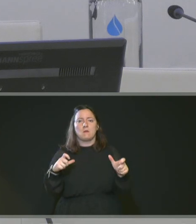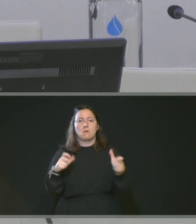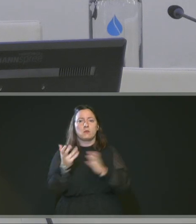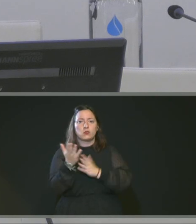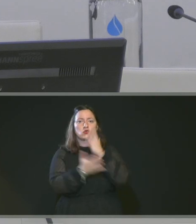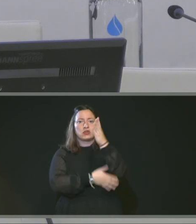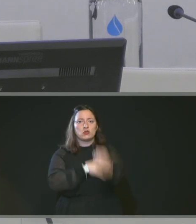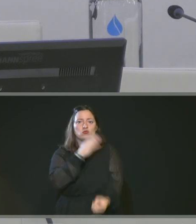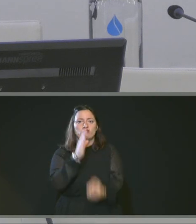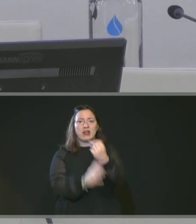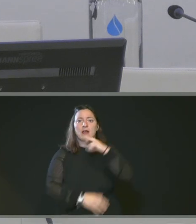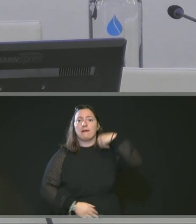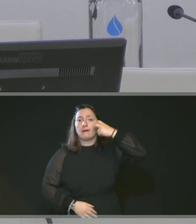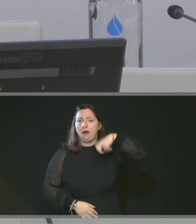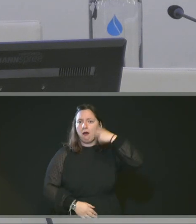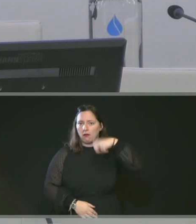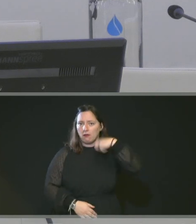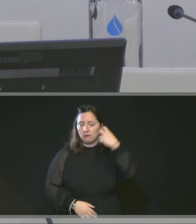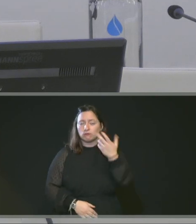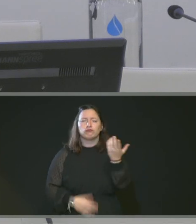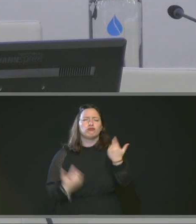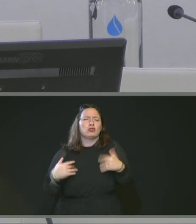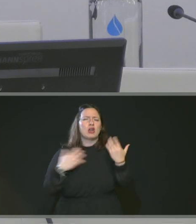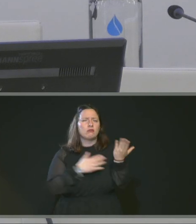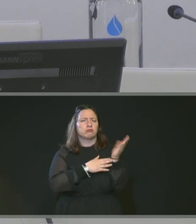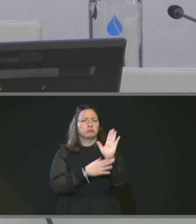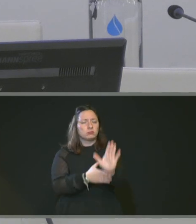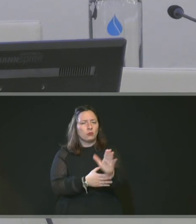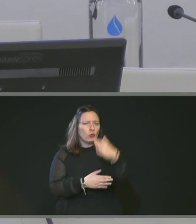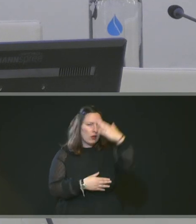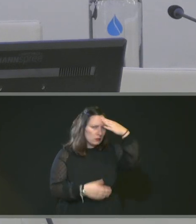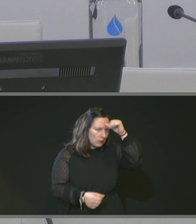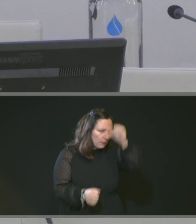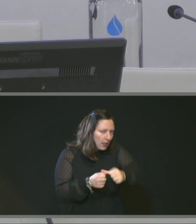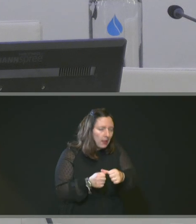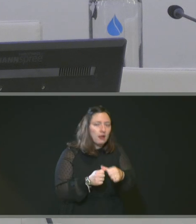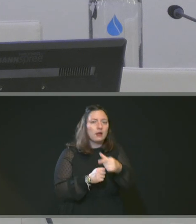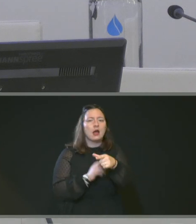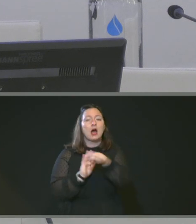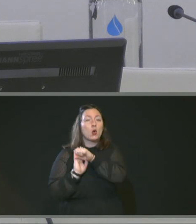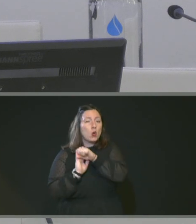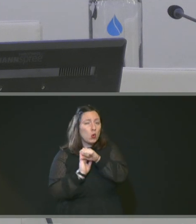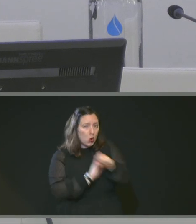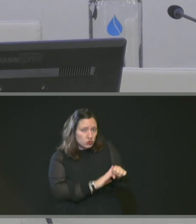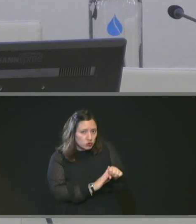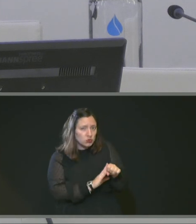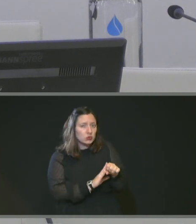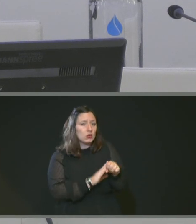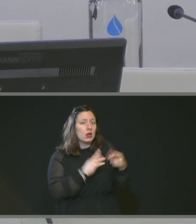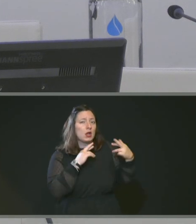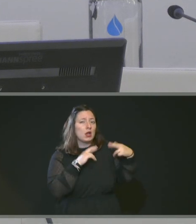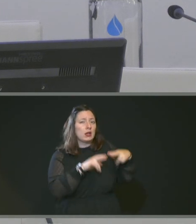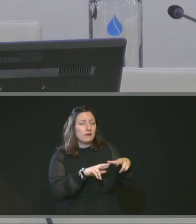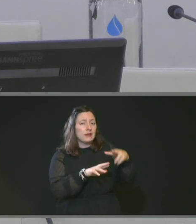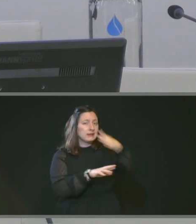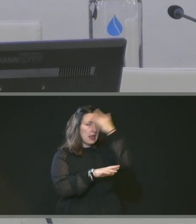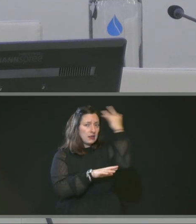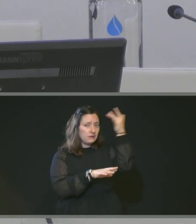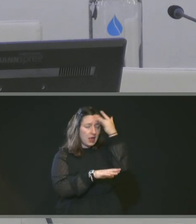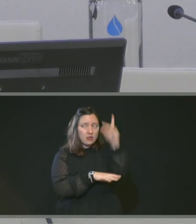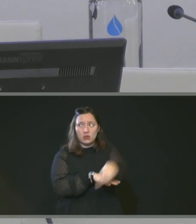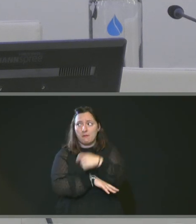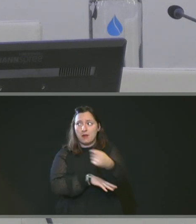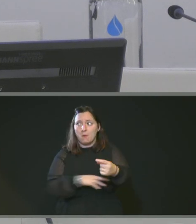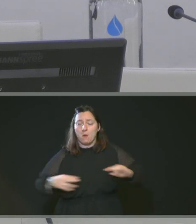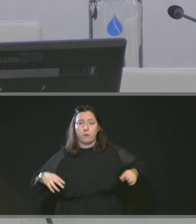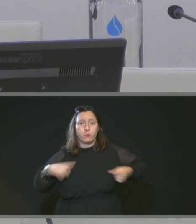Nouvelle-Garde. Donc, vous avez le détail. Je rappelle, la gare Rive-Gauche qui était déjà prévue dans le contrat de plan État